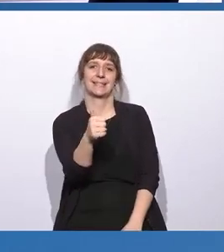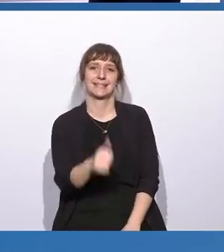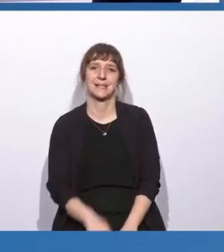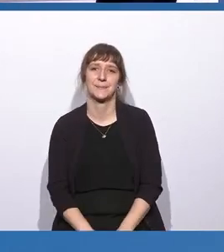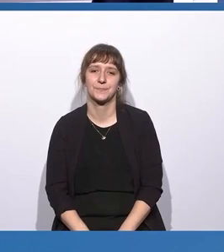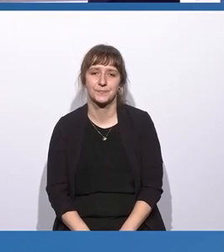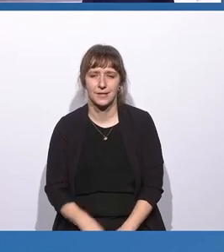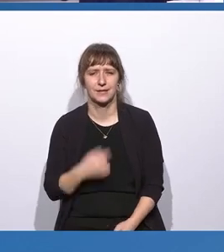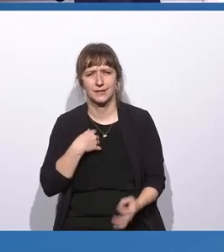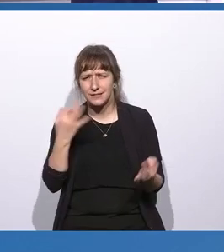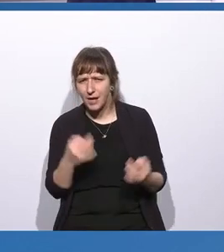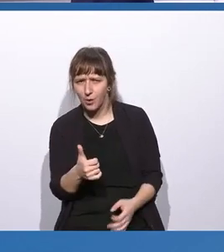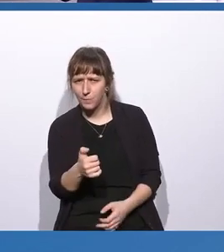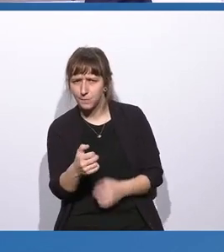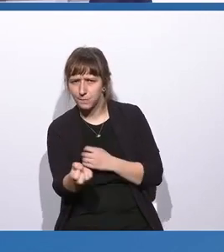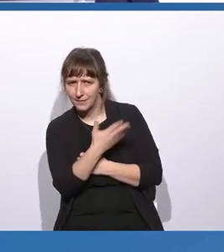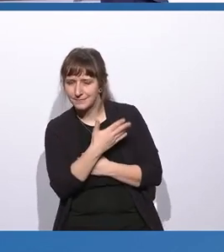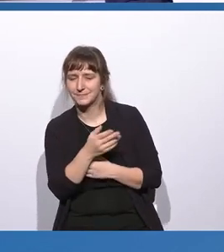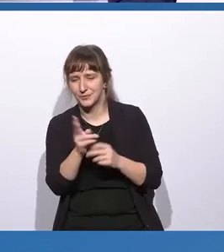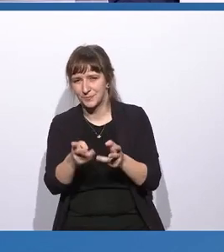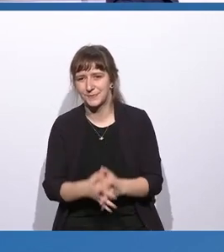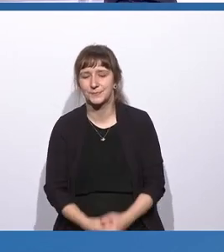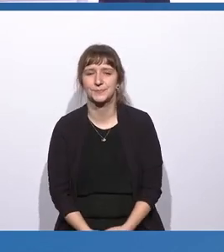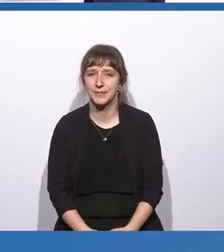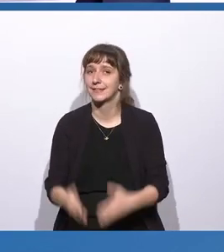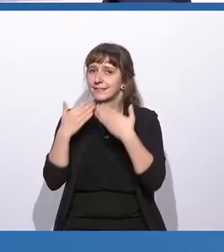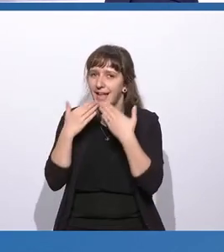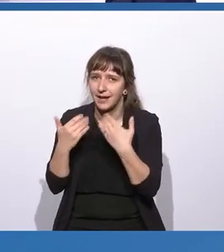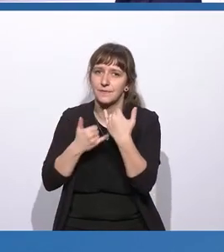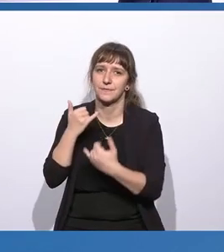Der Klicker, jetzt muss ich ihn wiederholen. Danke, Frau Proloff.